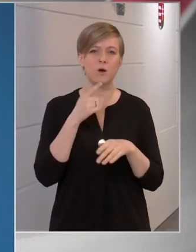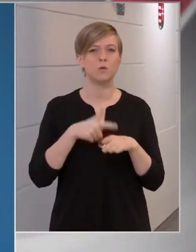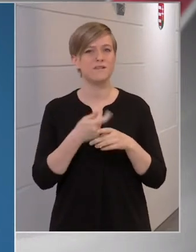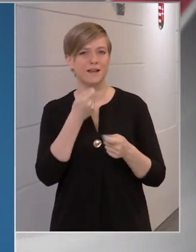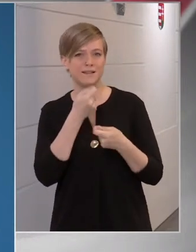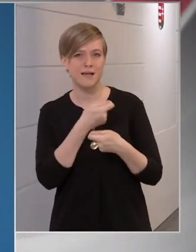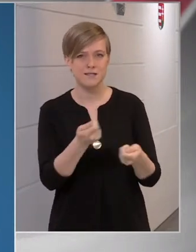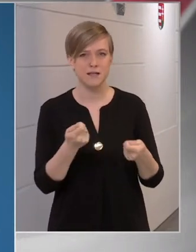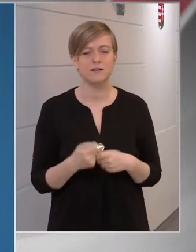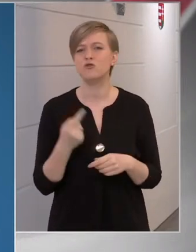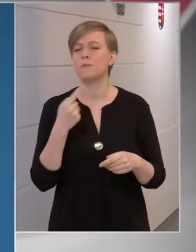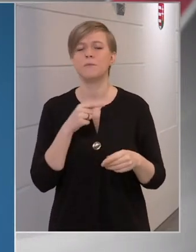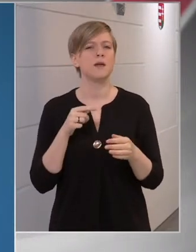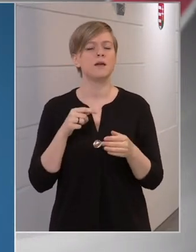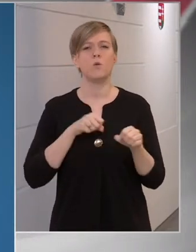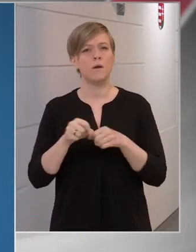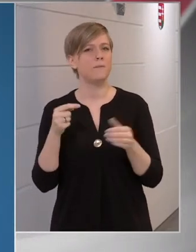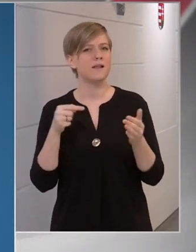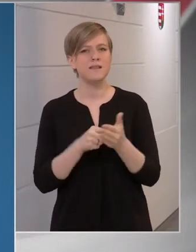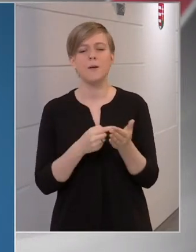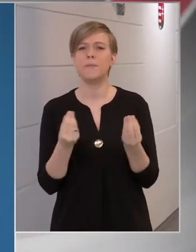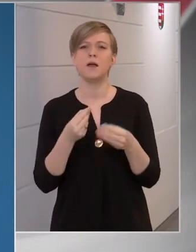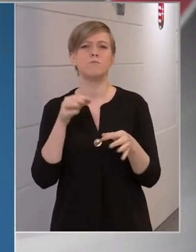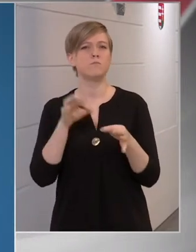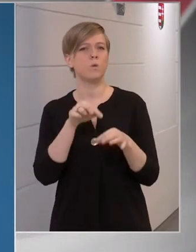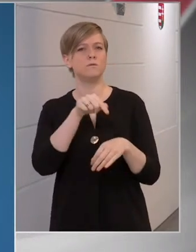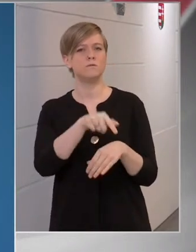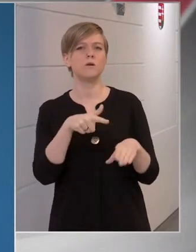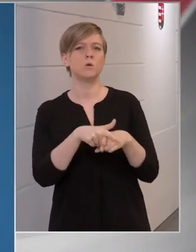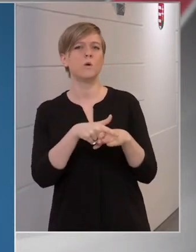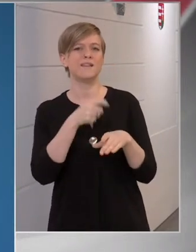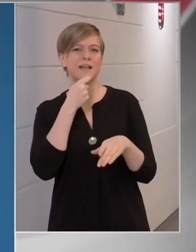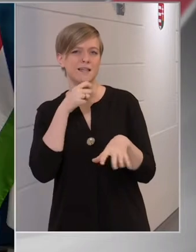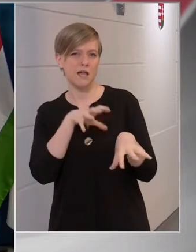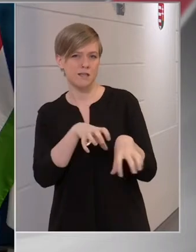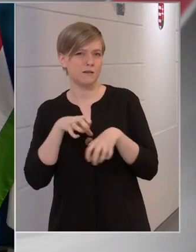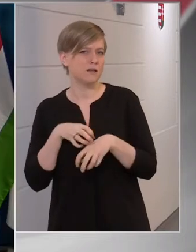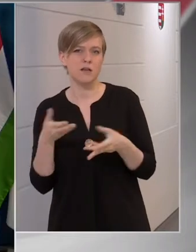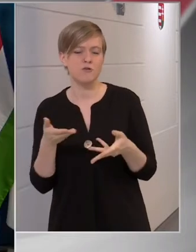Mi pontosan a kormány célja miért pont a közétkeztetést vennék magukhoz?